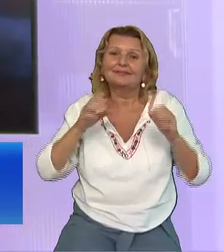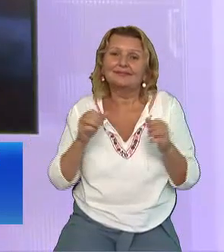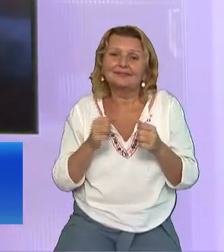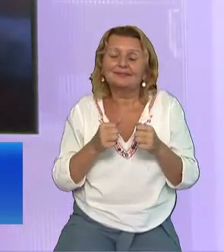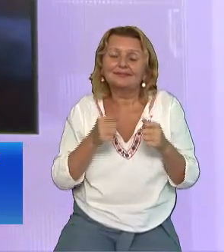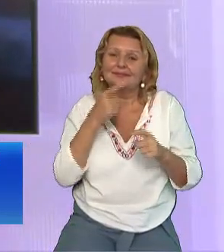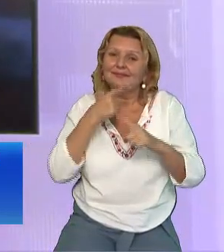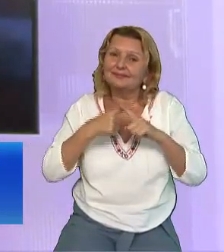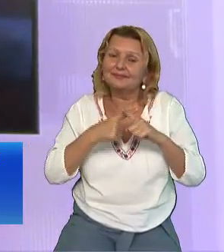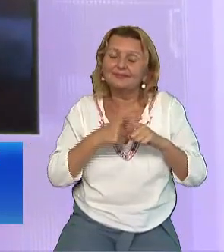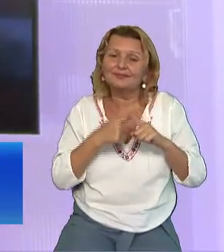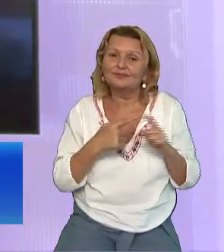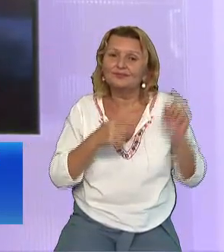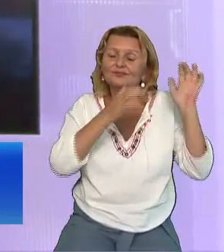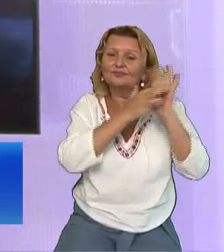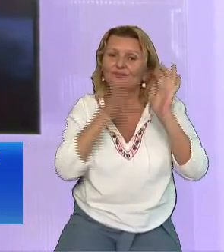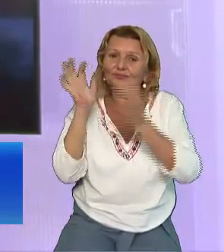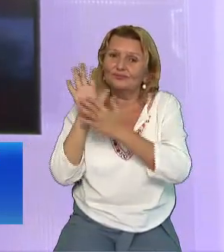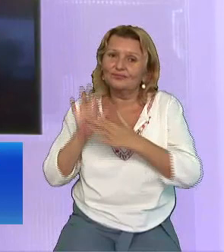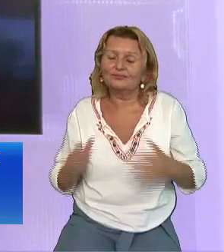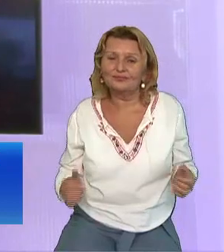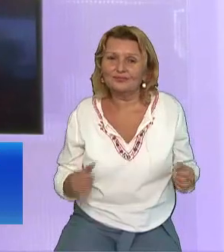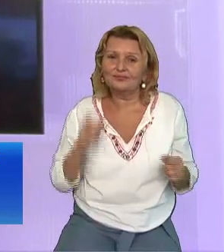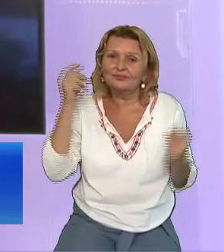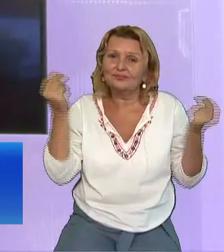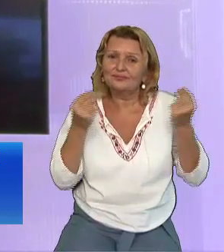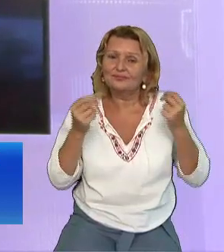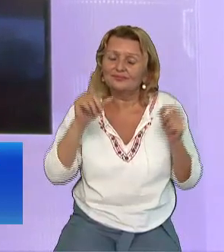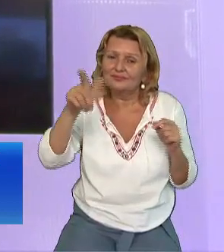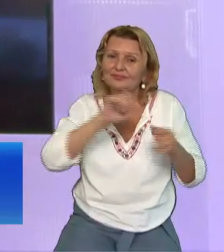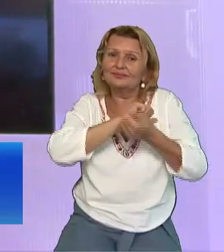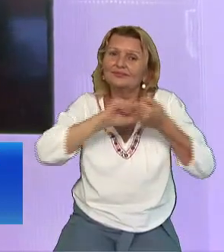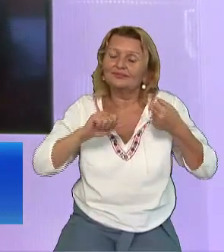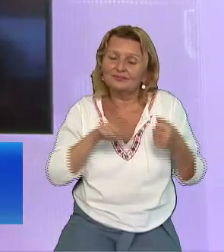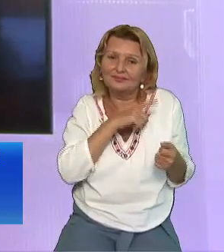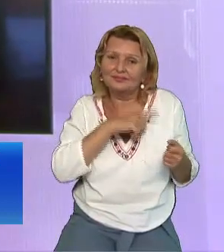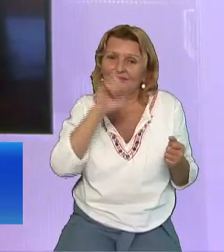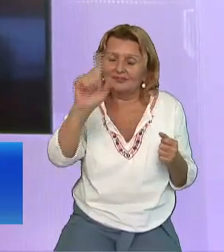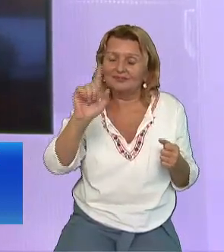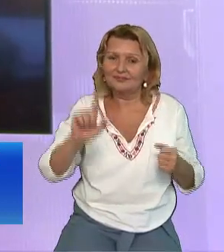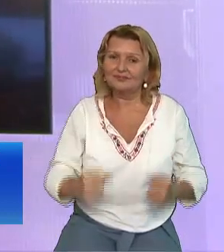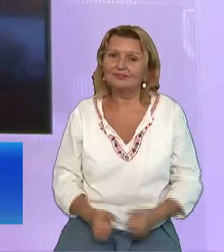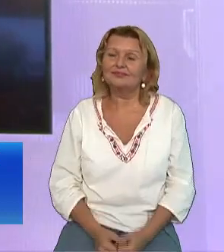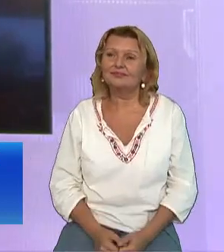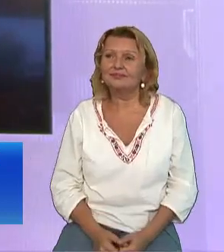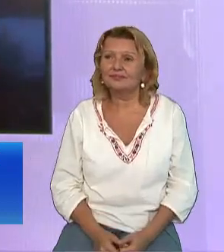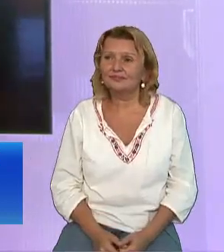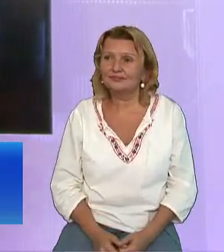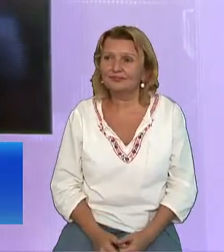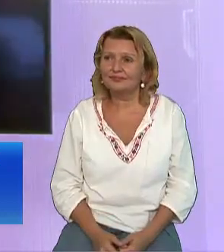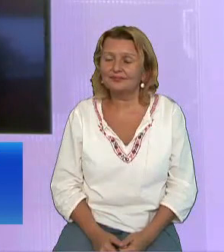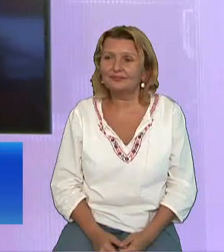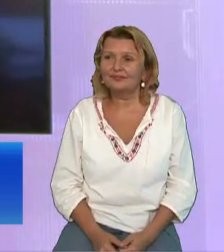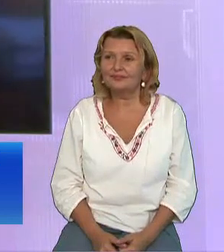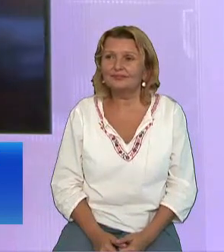Lui Ca fiind un participant activ În marile misionare al Scoției Horatius Bonar A avut un vis într-o